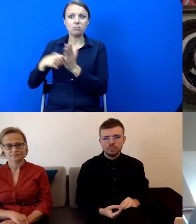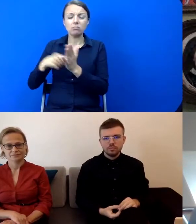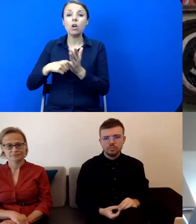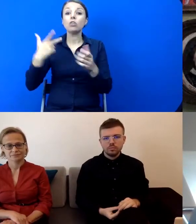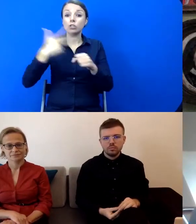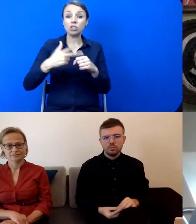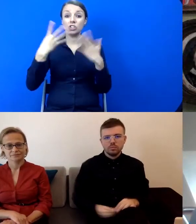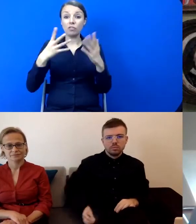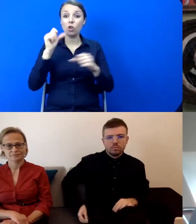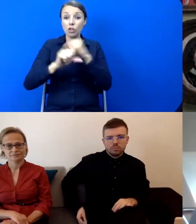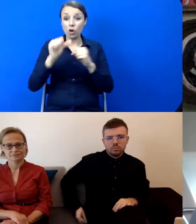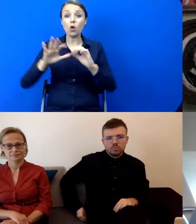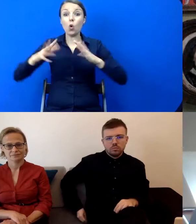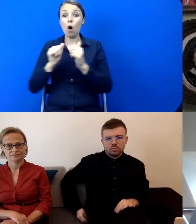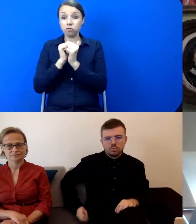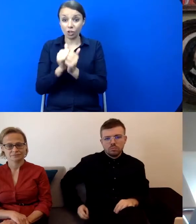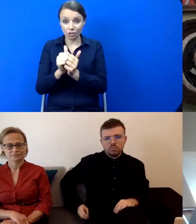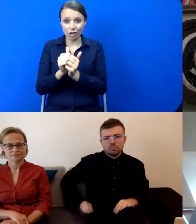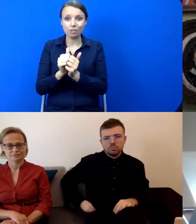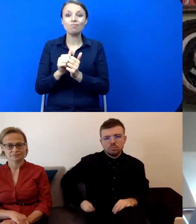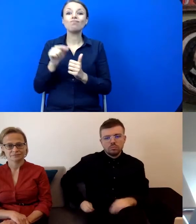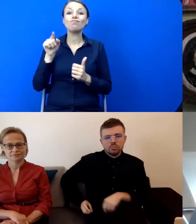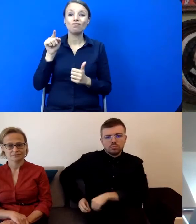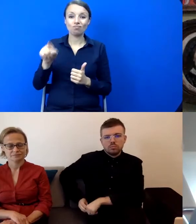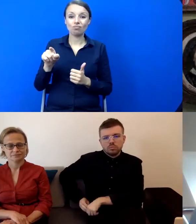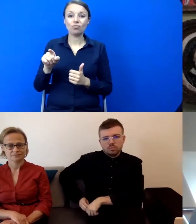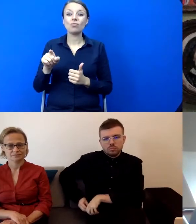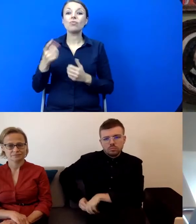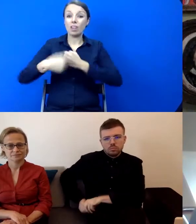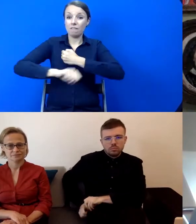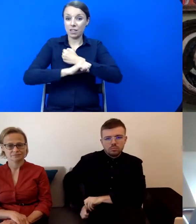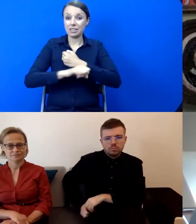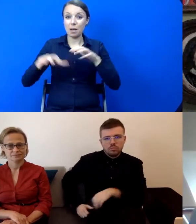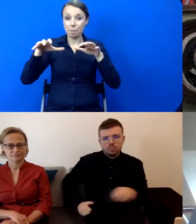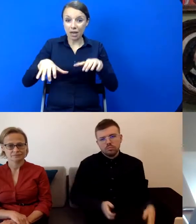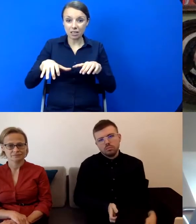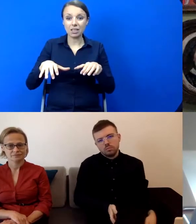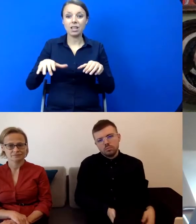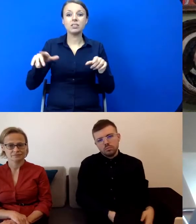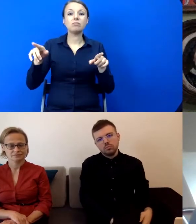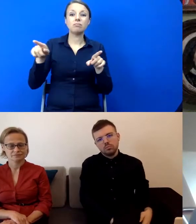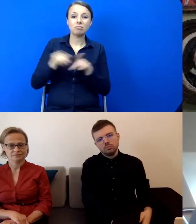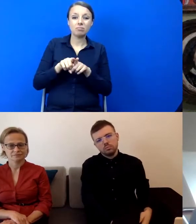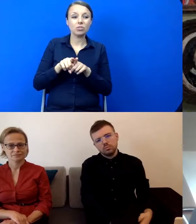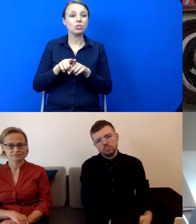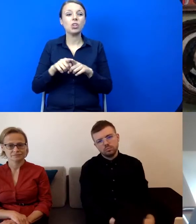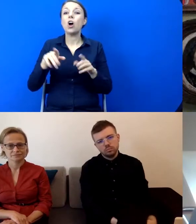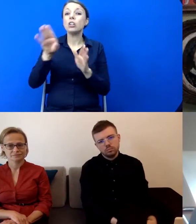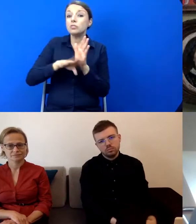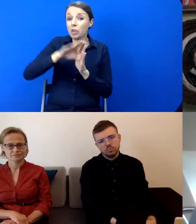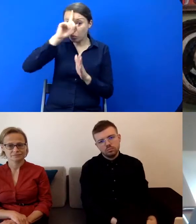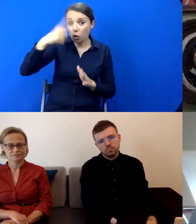roku heroicznym wysiłkiem wiceprezesa oraz no przechodniów tak naprawdę, których on zwerbował i